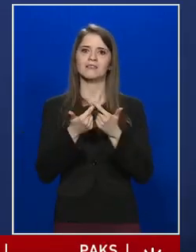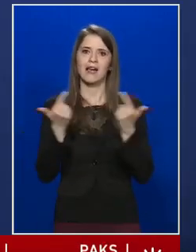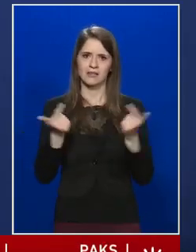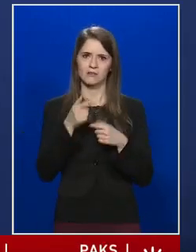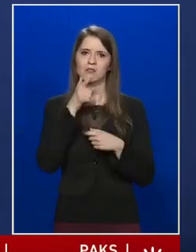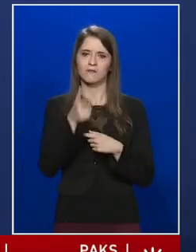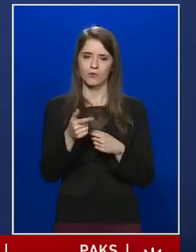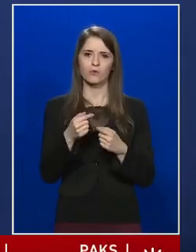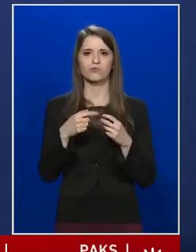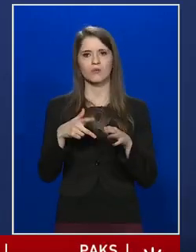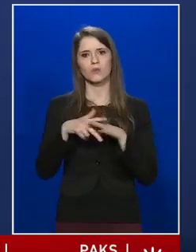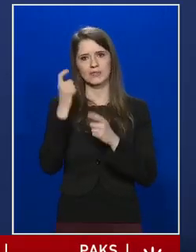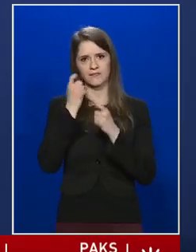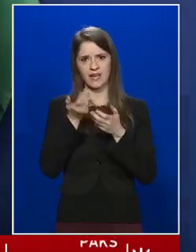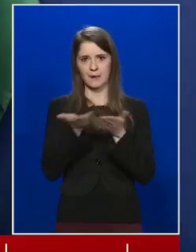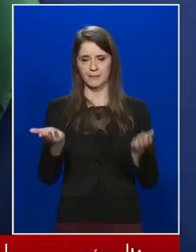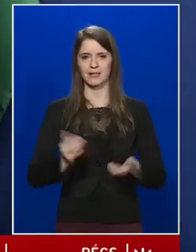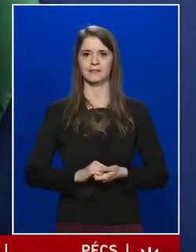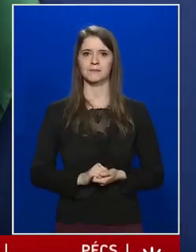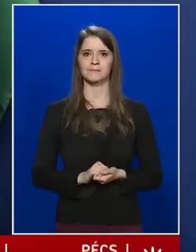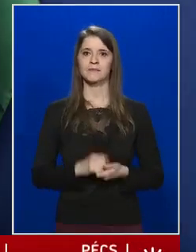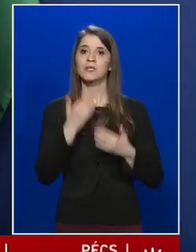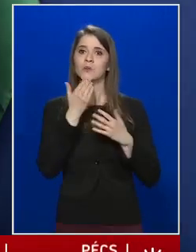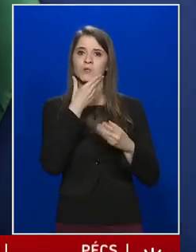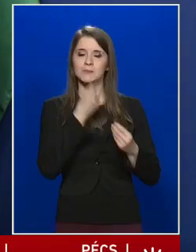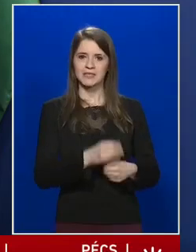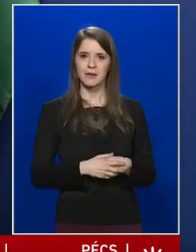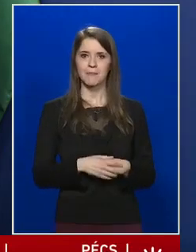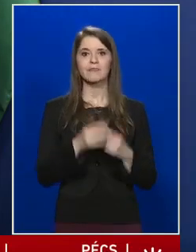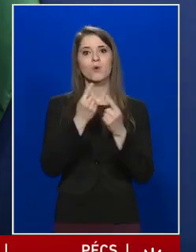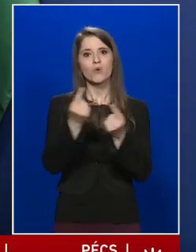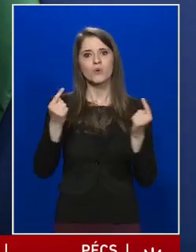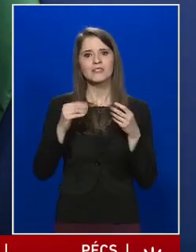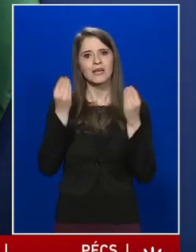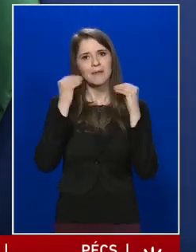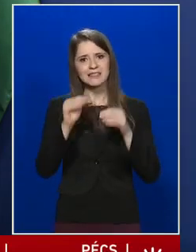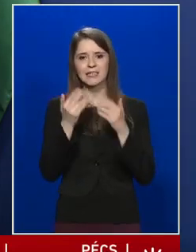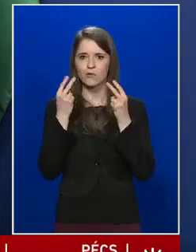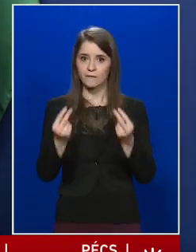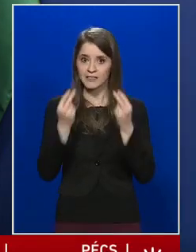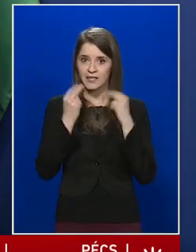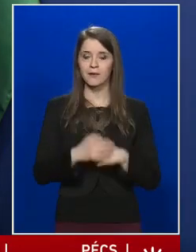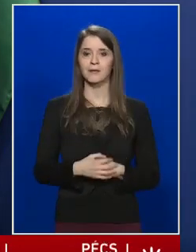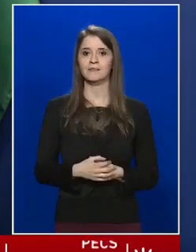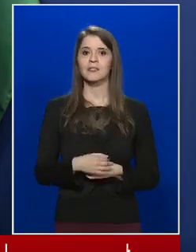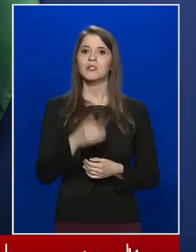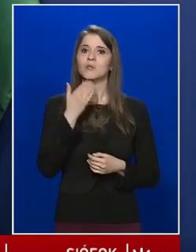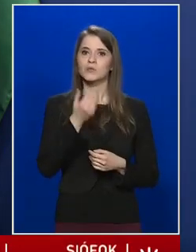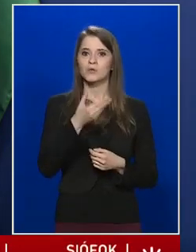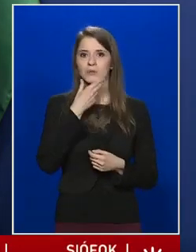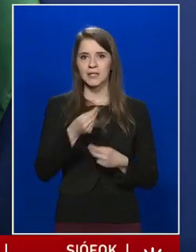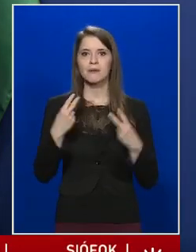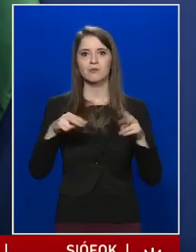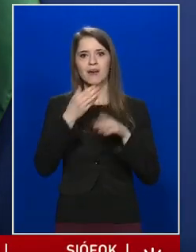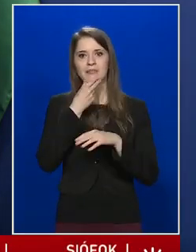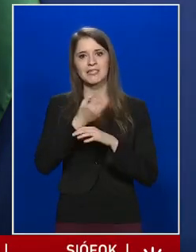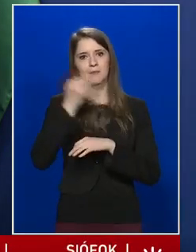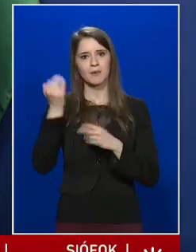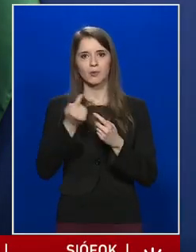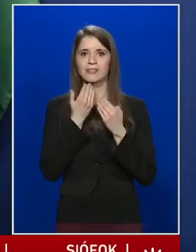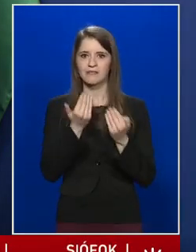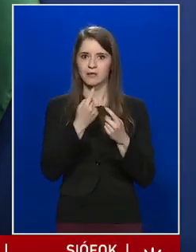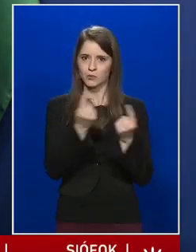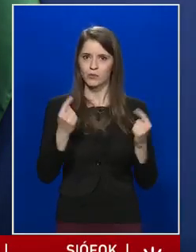fogjuk a közvéleményt. Köszönöm szépen. Önöknek megtisztelő figyelmüket köszönjük. További szép napot kívánunk önöknek.